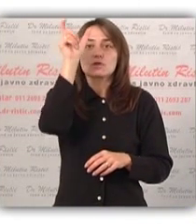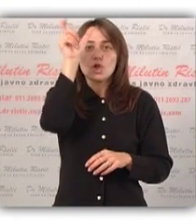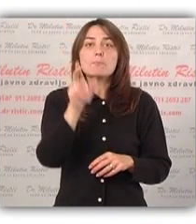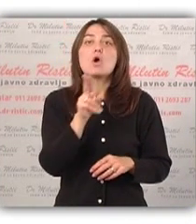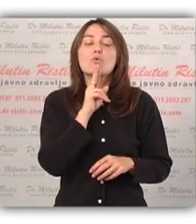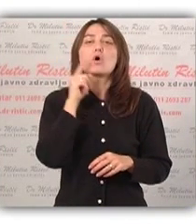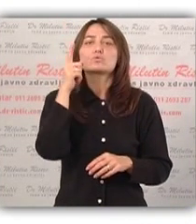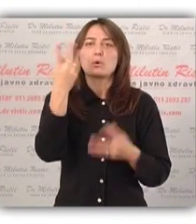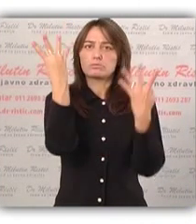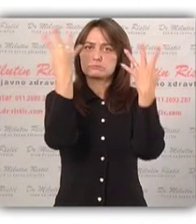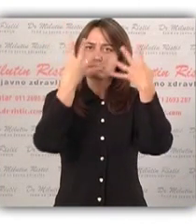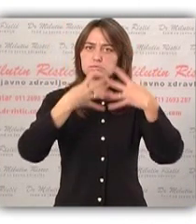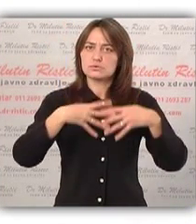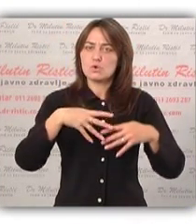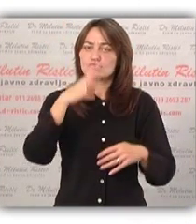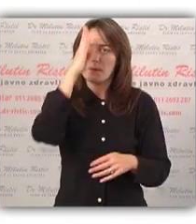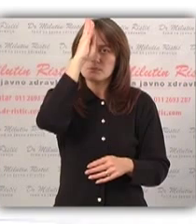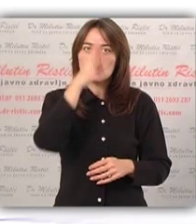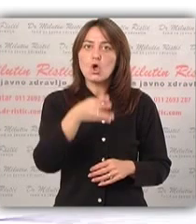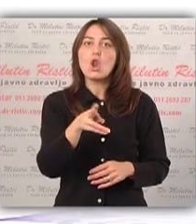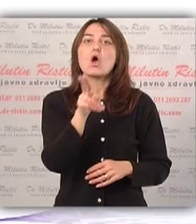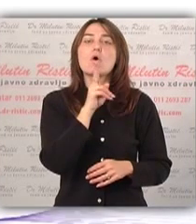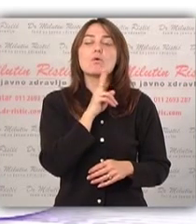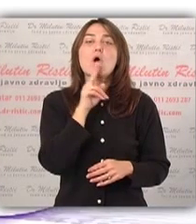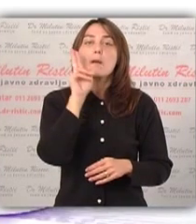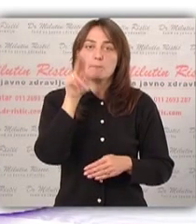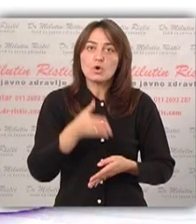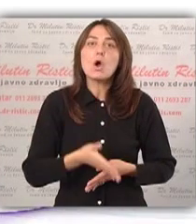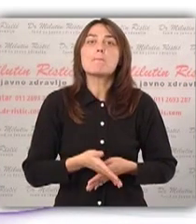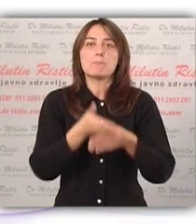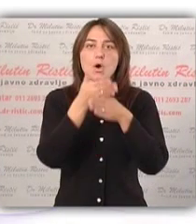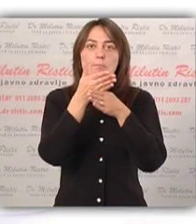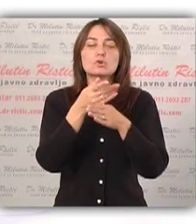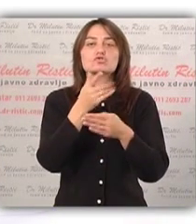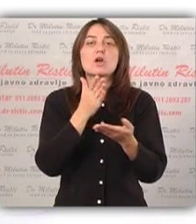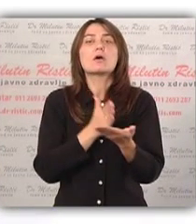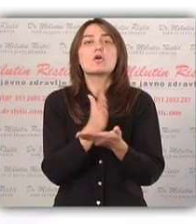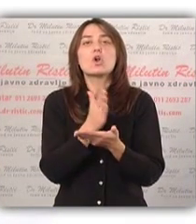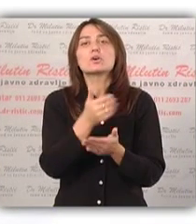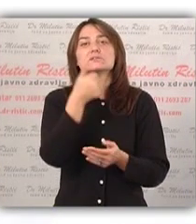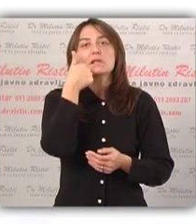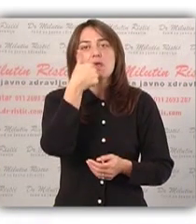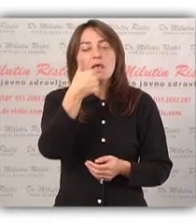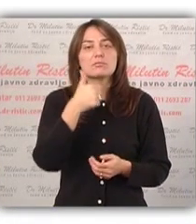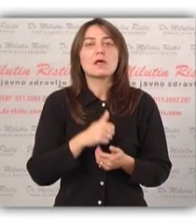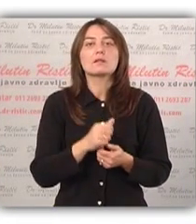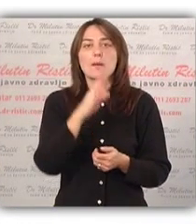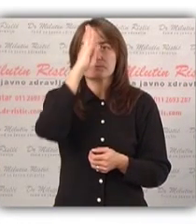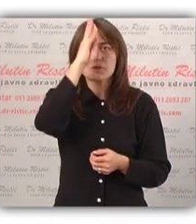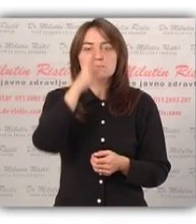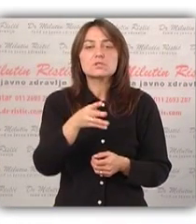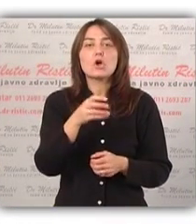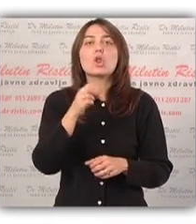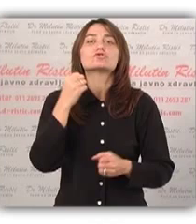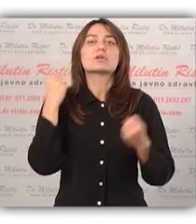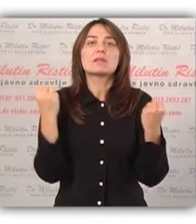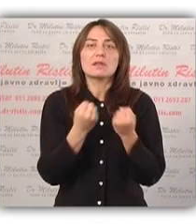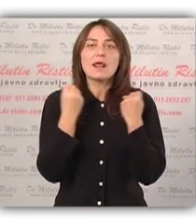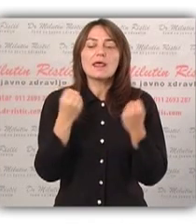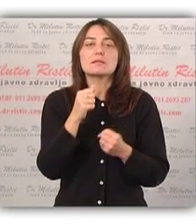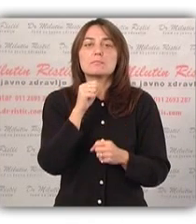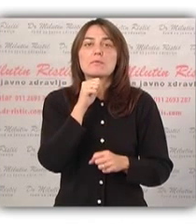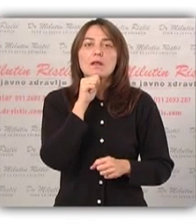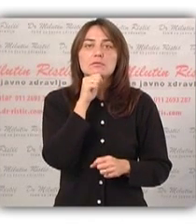obrate osobe koja je za to stručna, psihologu koji bi im onda pomogao da kroz jedan psihološki